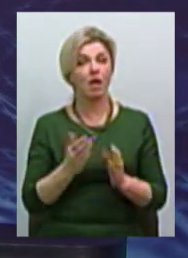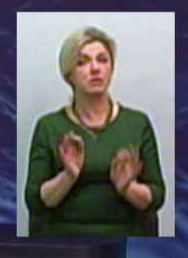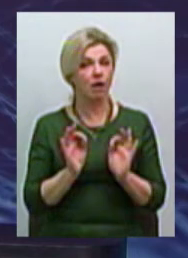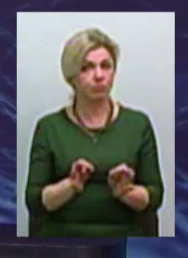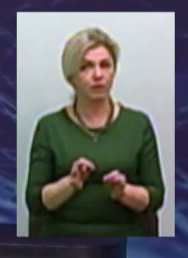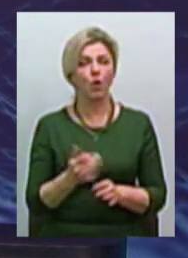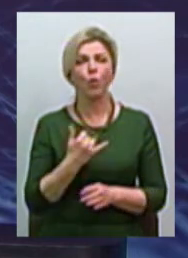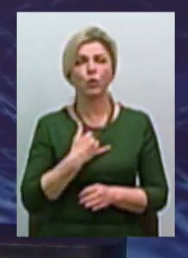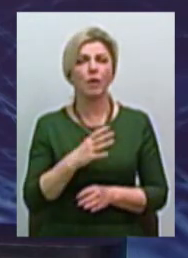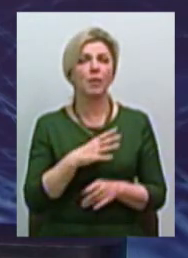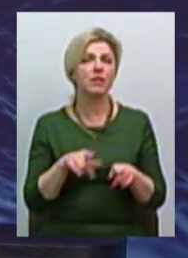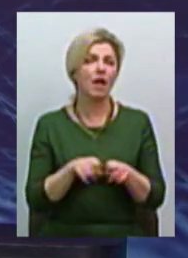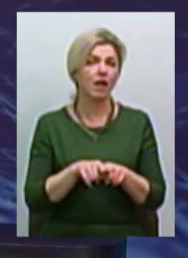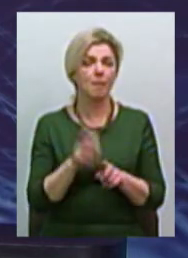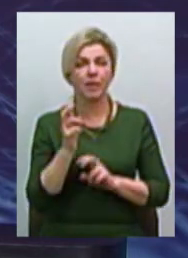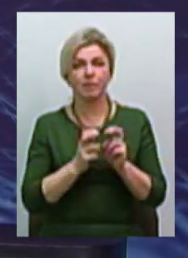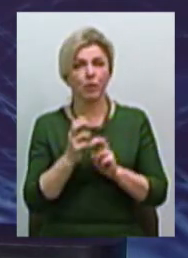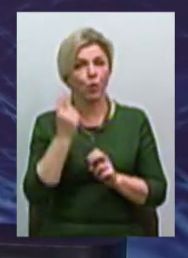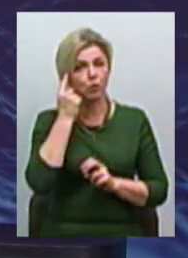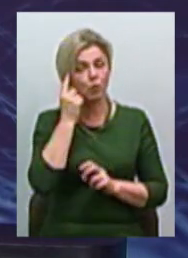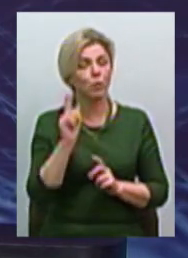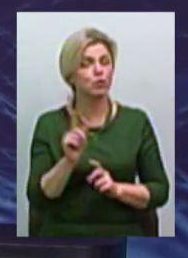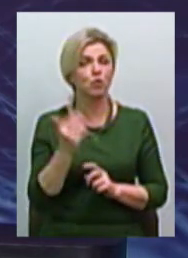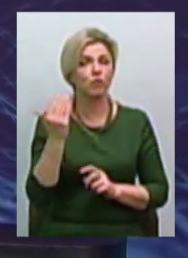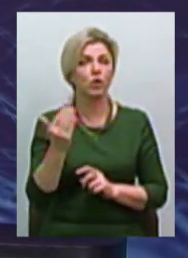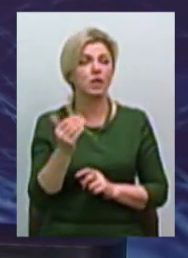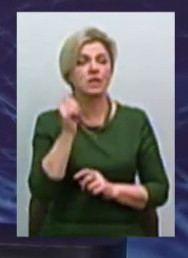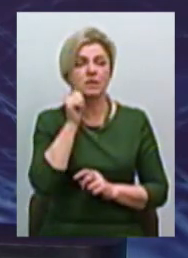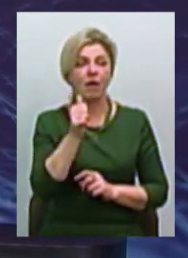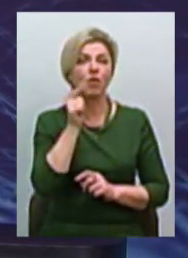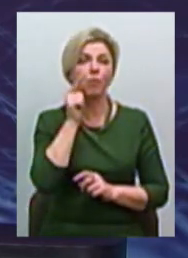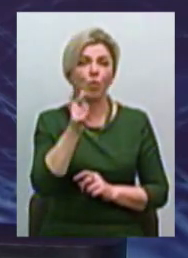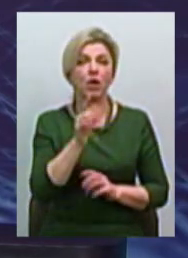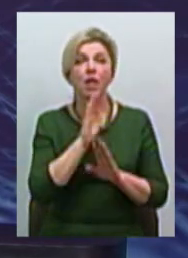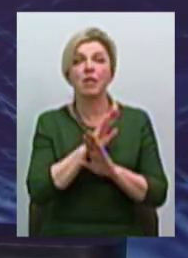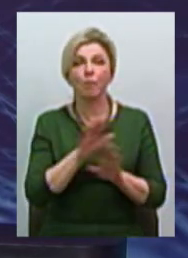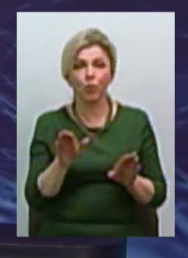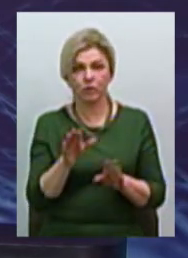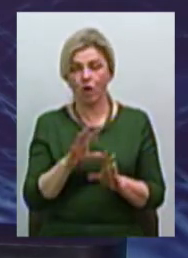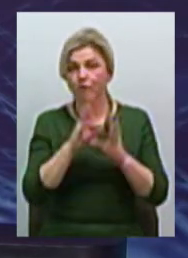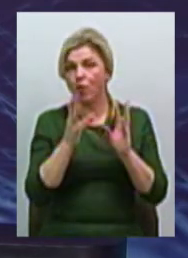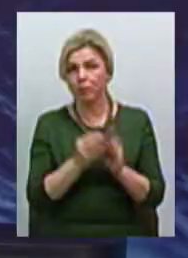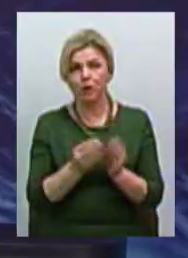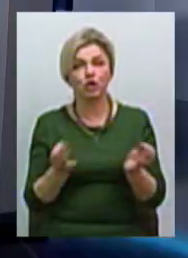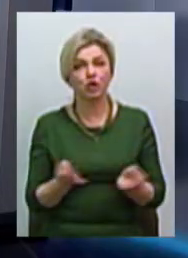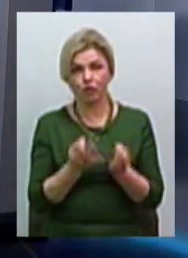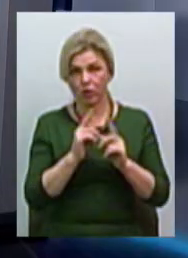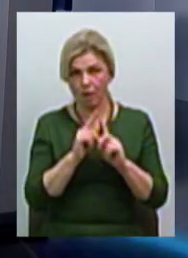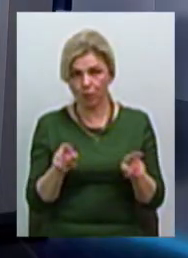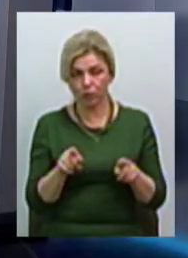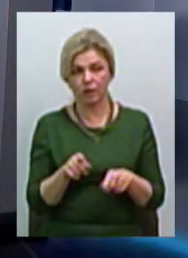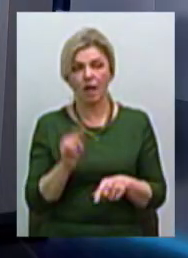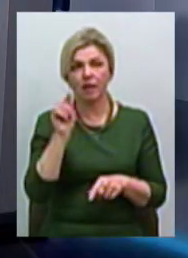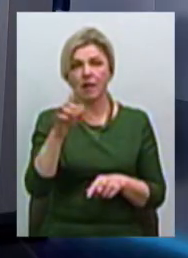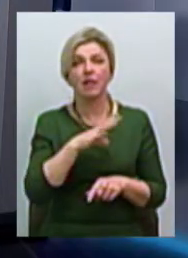мені, у нас були такі підприємства, які ми думали, що вони, ну, завтра, ну, післязавтра, їх вже не буде. Взагалі нічого не буде. Там не